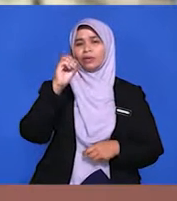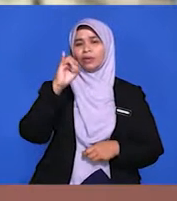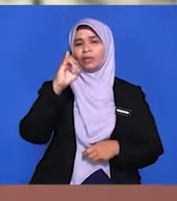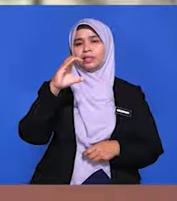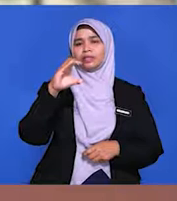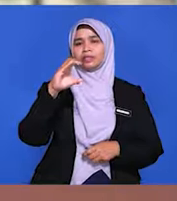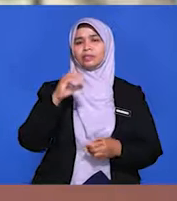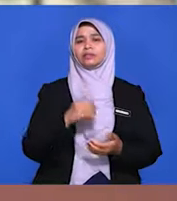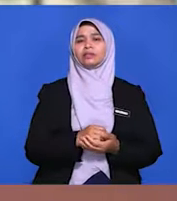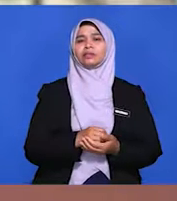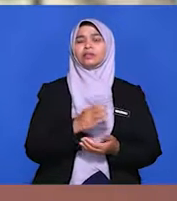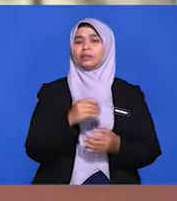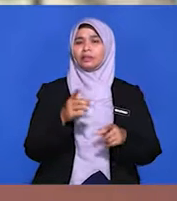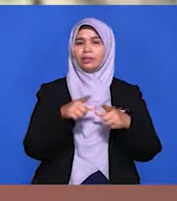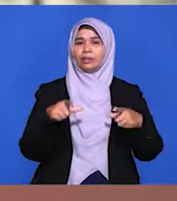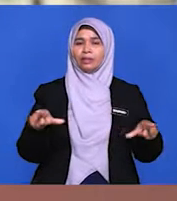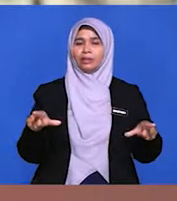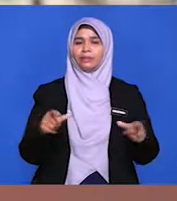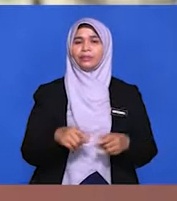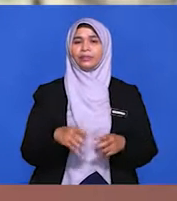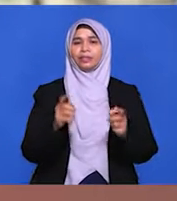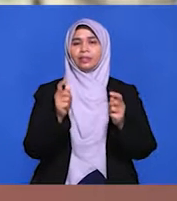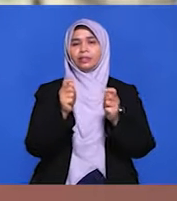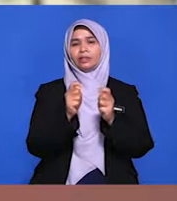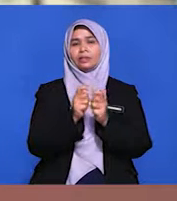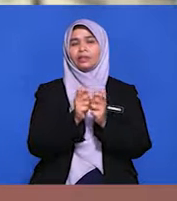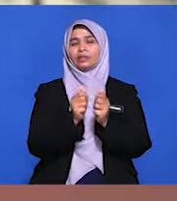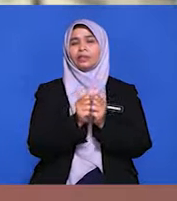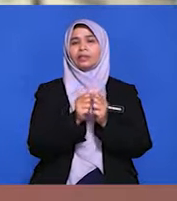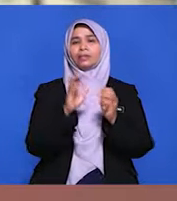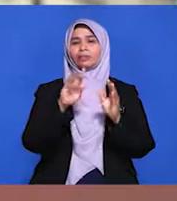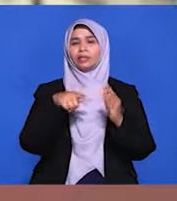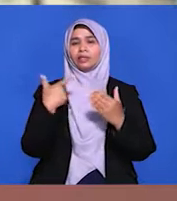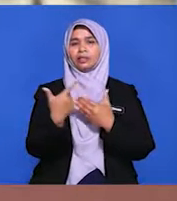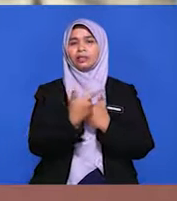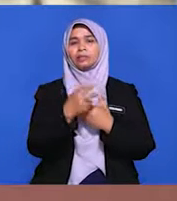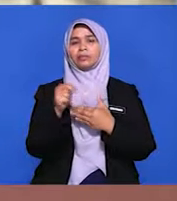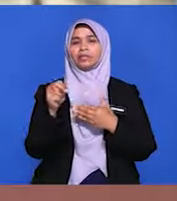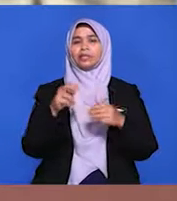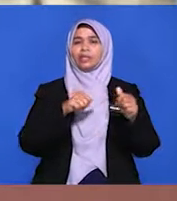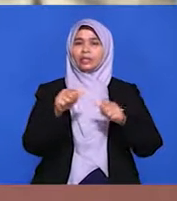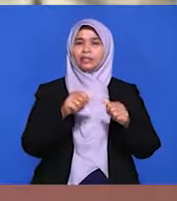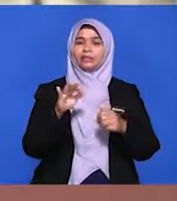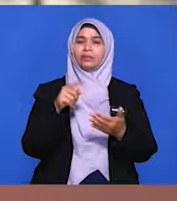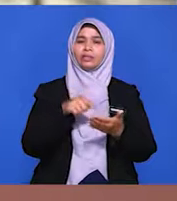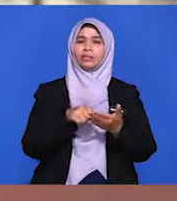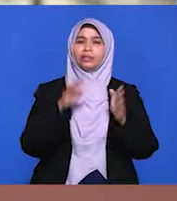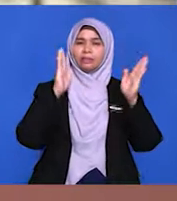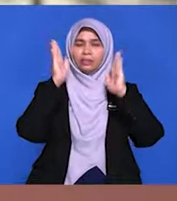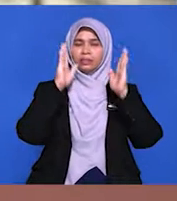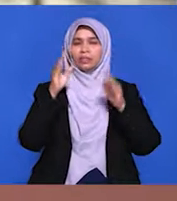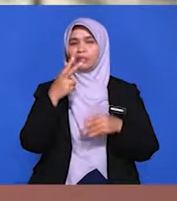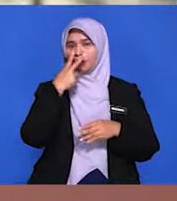OIC, kerjasama selatan-selatan dan sebagainya. Dengan pengelibatan aktif ini, reputasi Malaysia